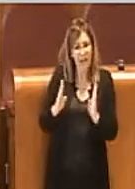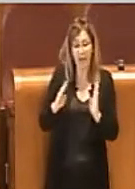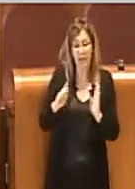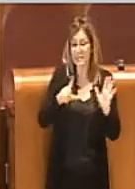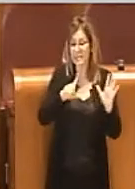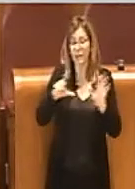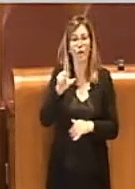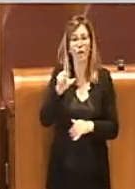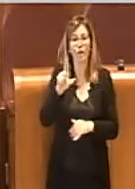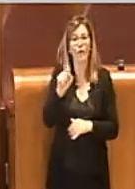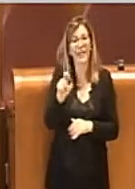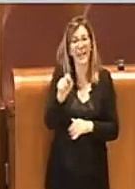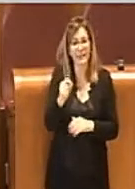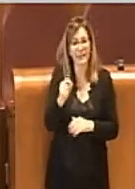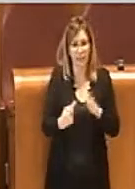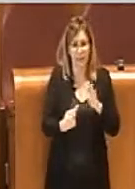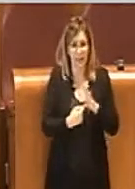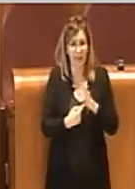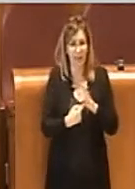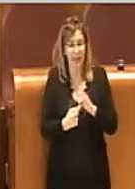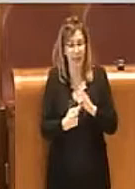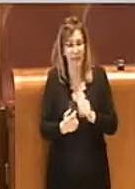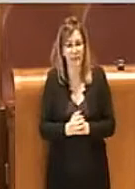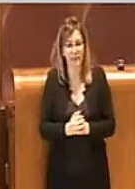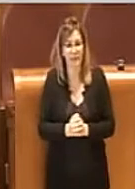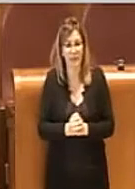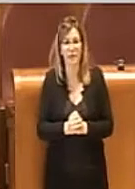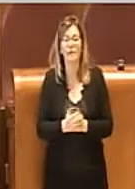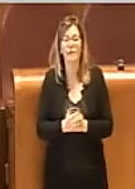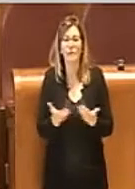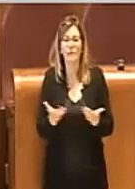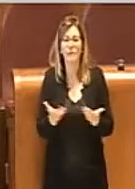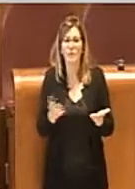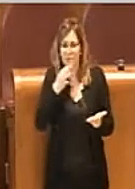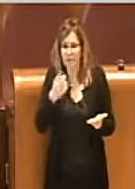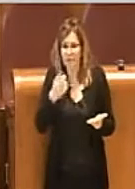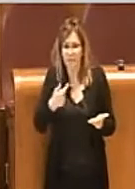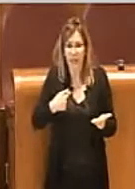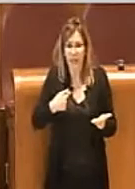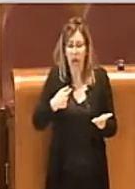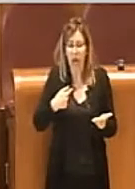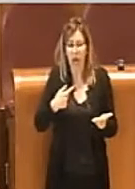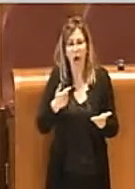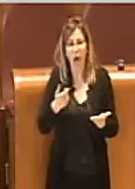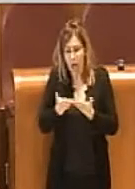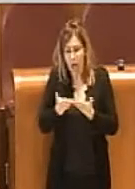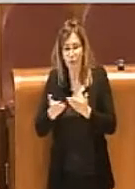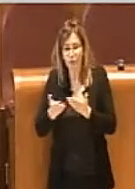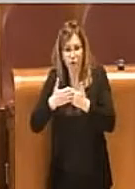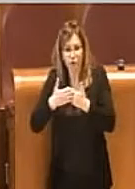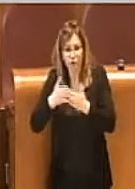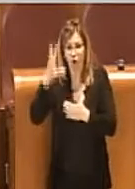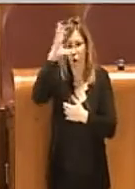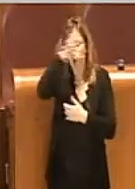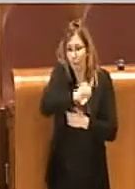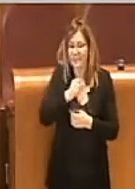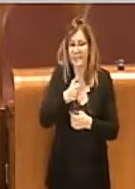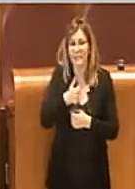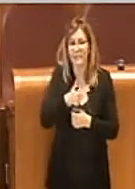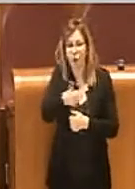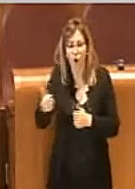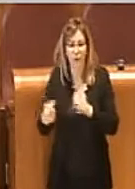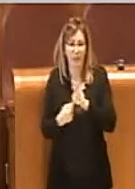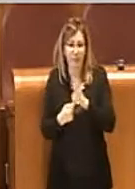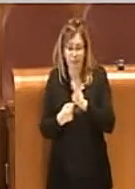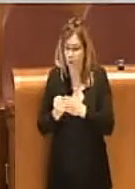lavoratori e anche questo è indice comunque di vicinanza e di supporto